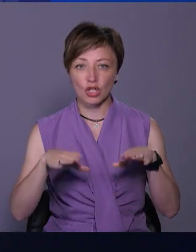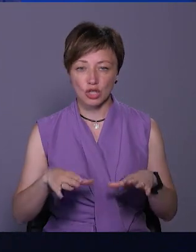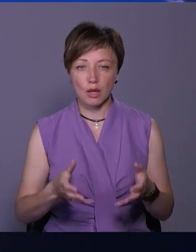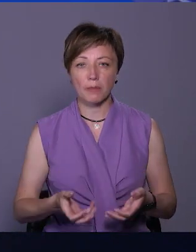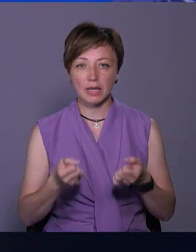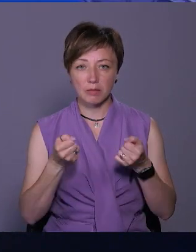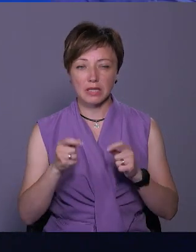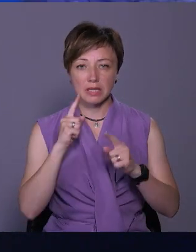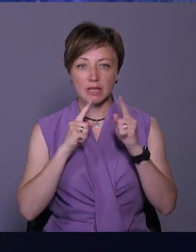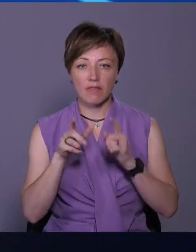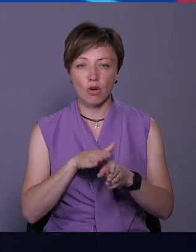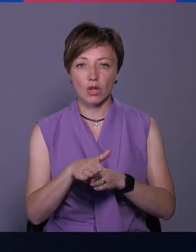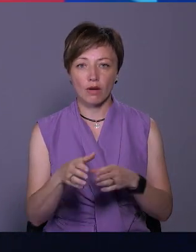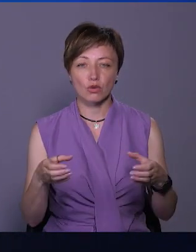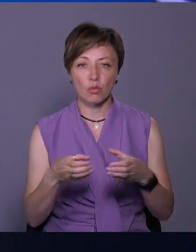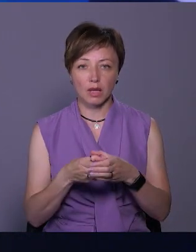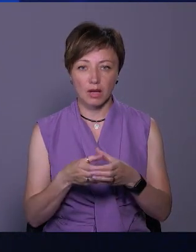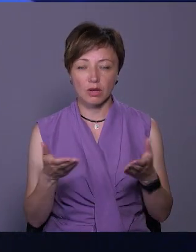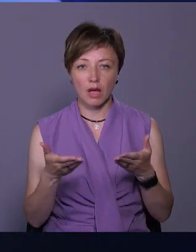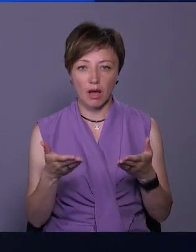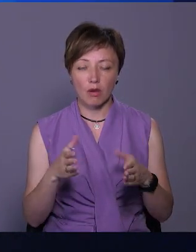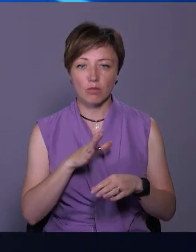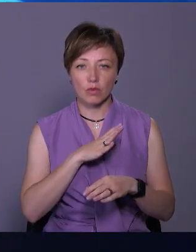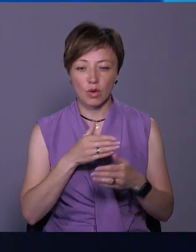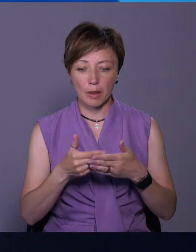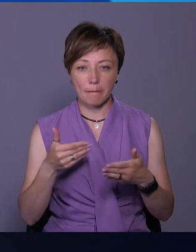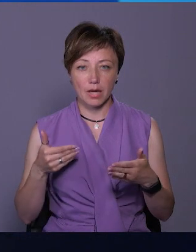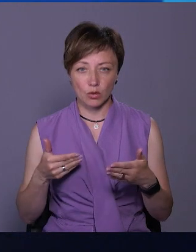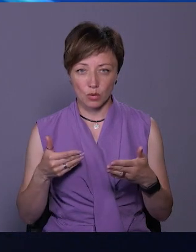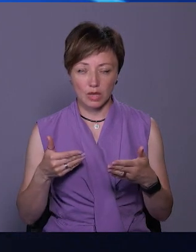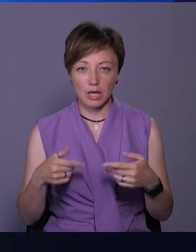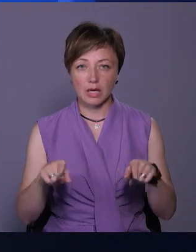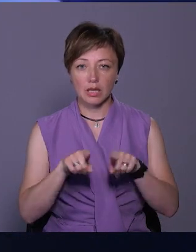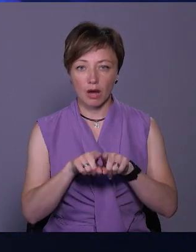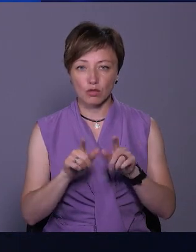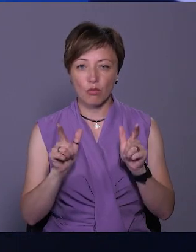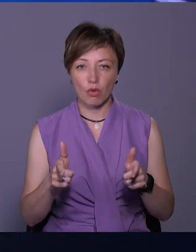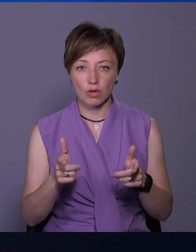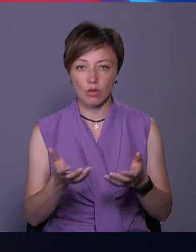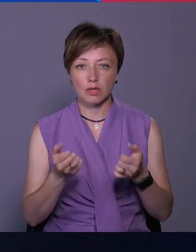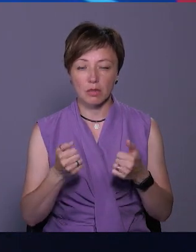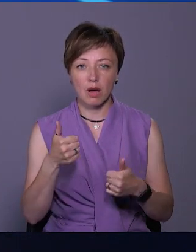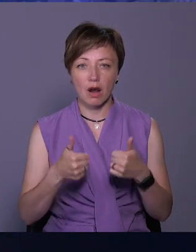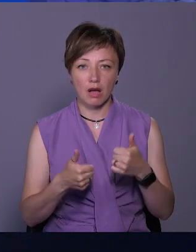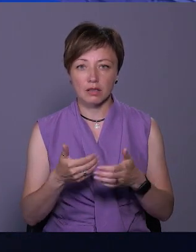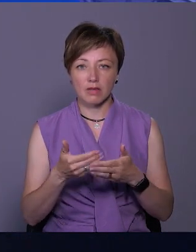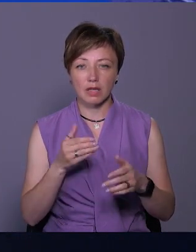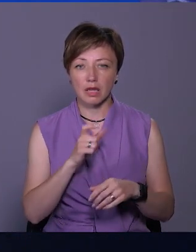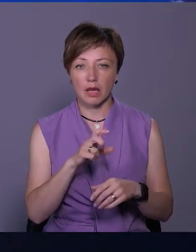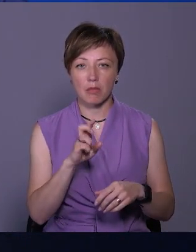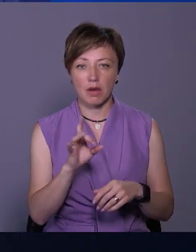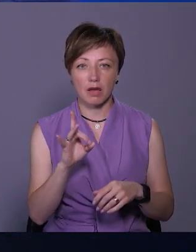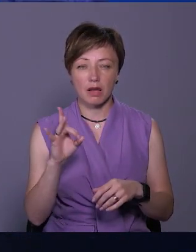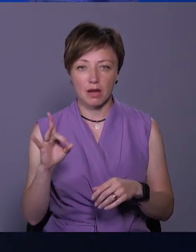підтримали на засіданні виконавчого комітету, яке відбулося напередодні. Також погодили отримання гранту від ЄБРР на